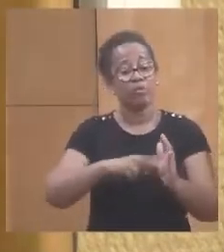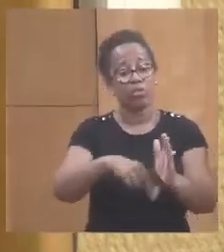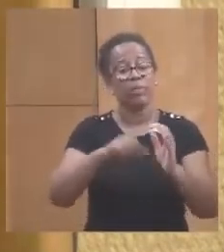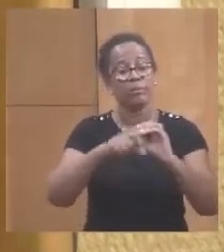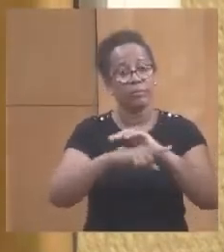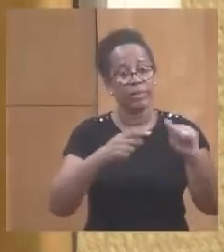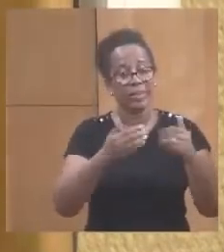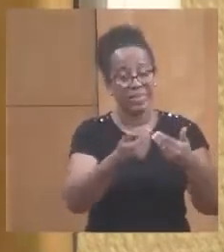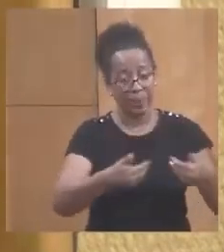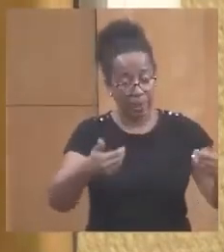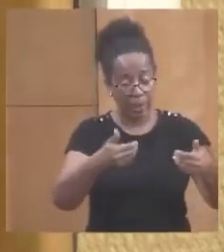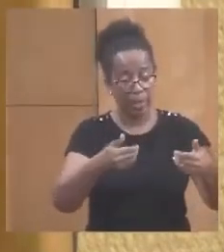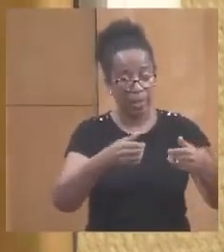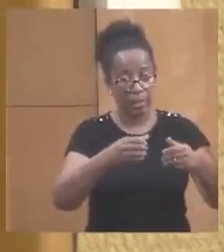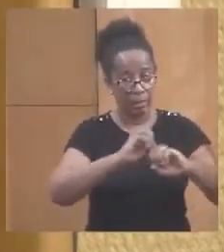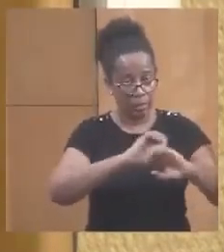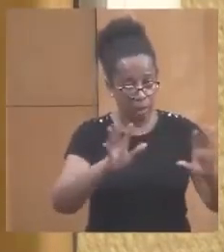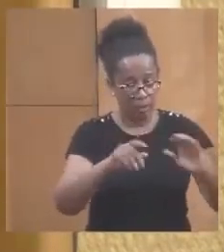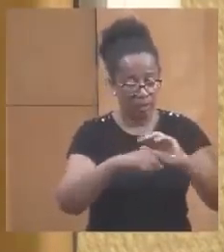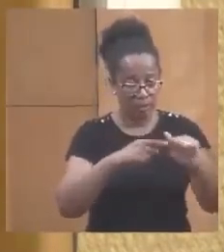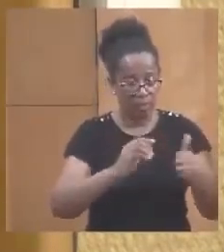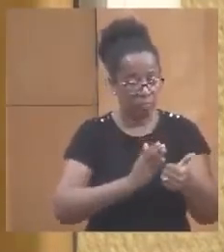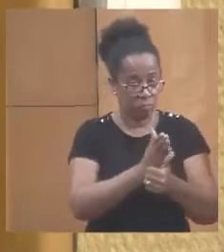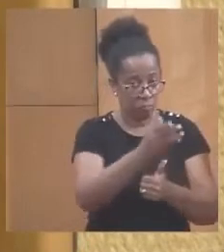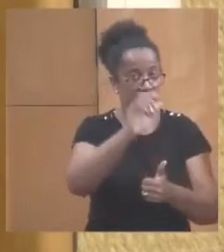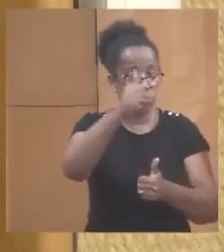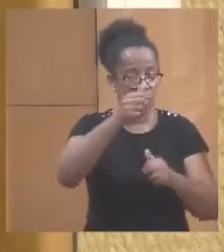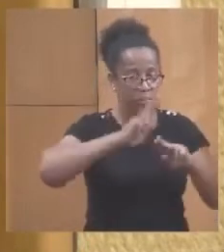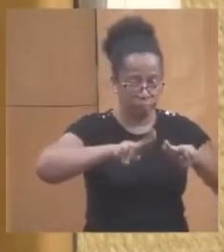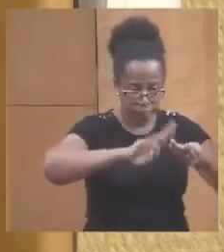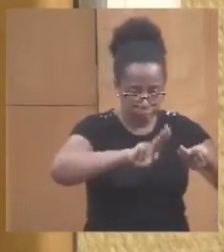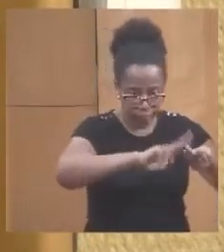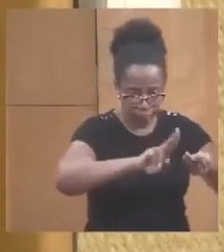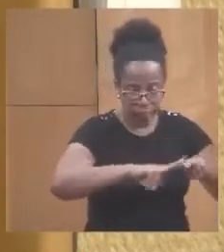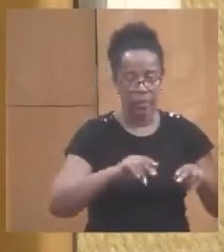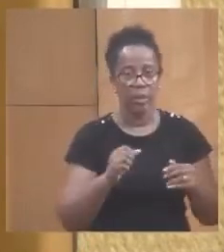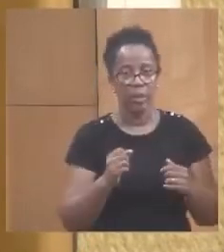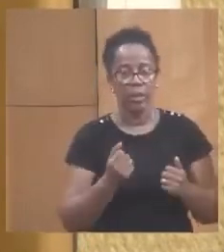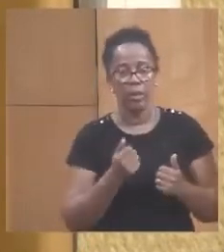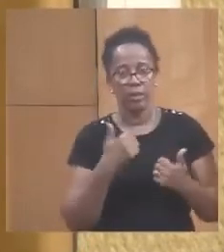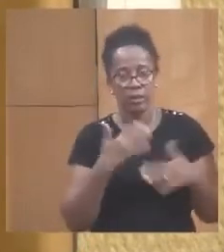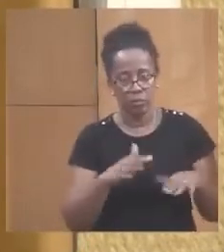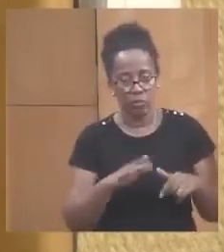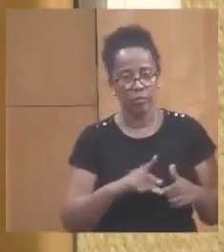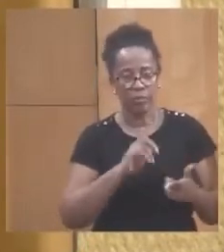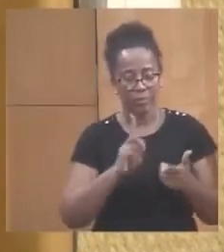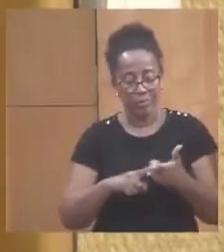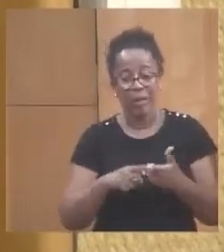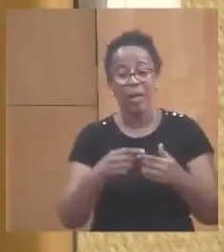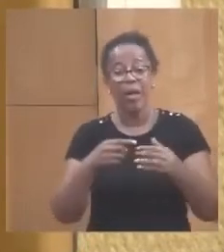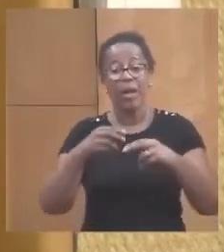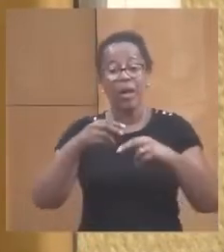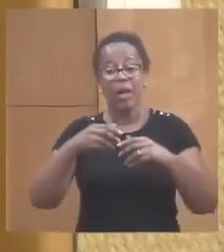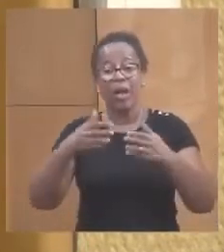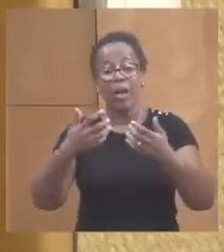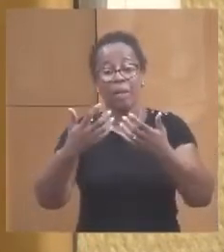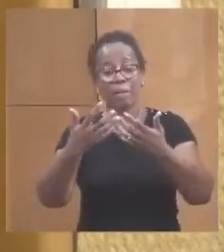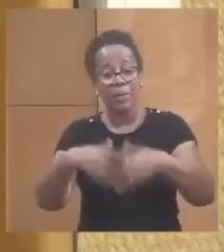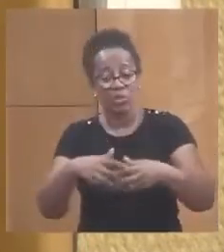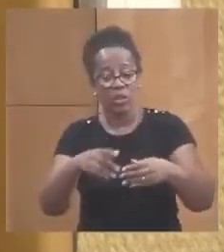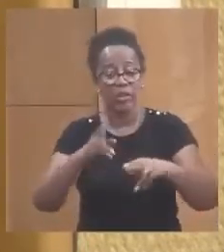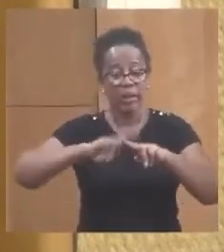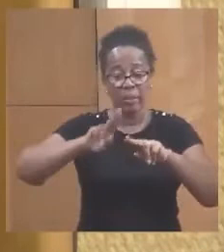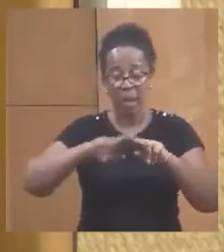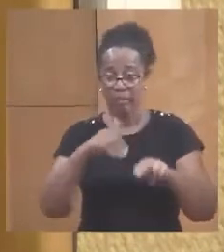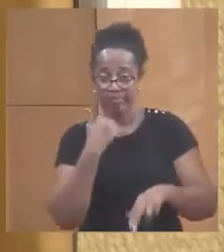état ceux qui étaient gravement corrodés, mais également là où ce n'était pas réparable, comme c'est dit dans les rapports que j'ai